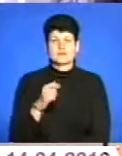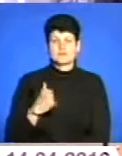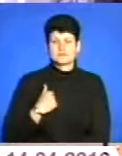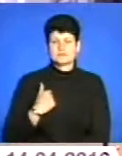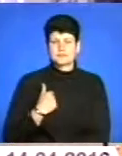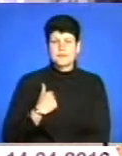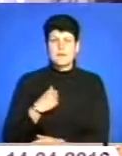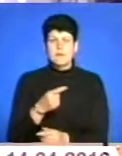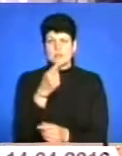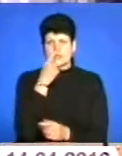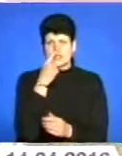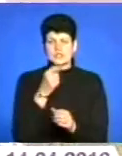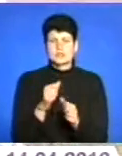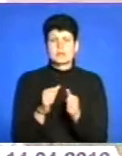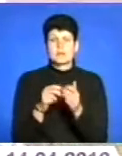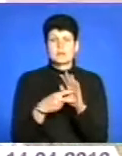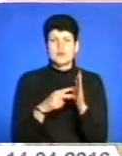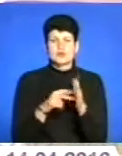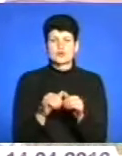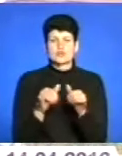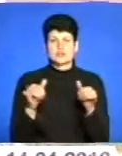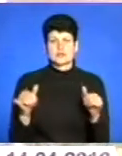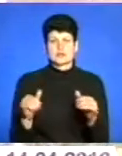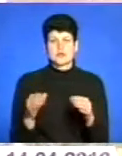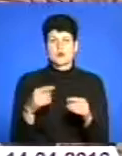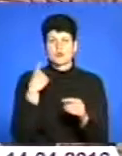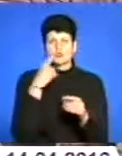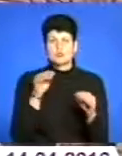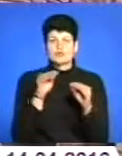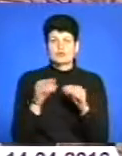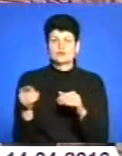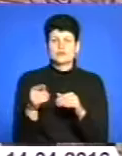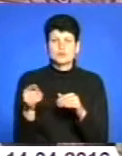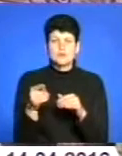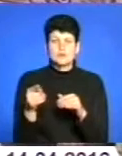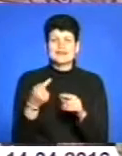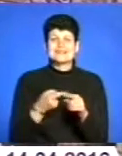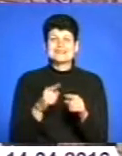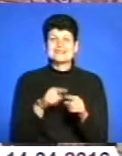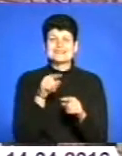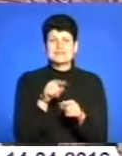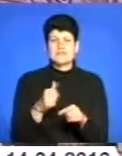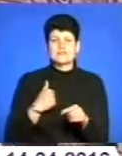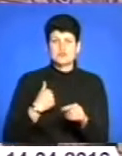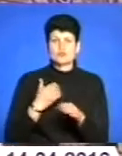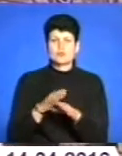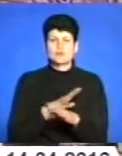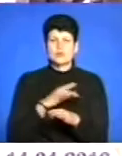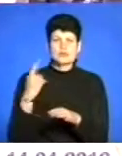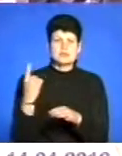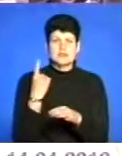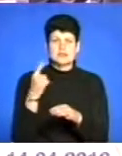найближчих планах – розширення особового складу Національної гвардії в Тернополі. До речі, ця військова частина була однією з перших, які в